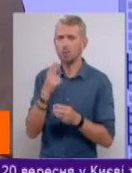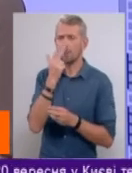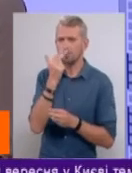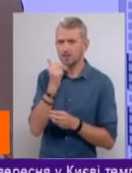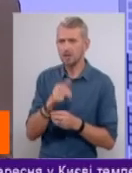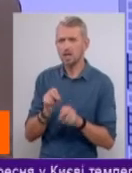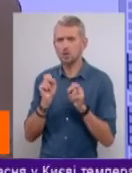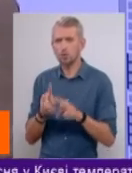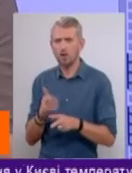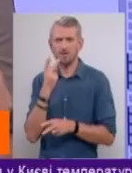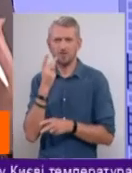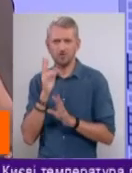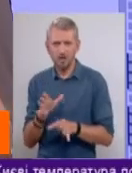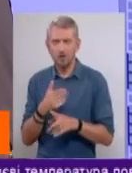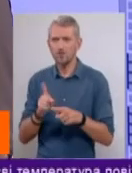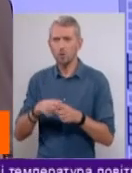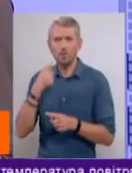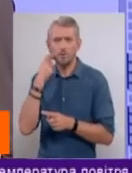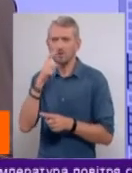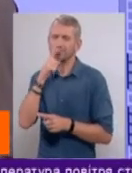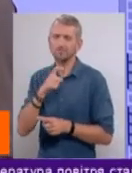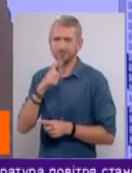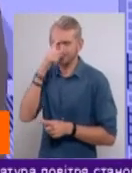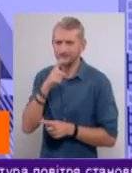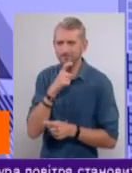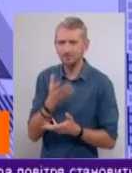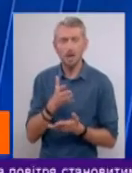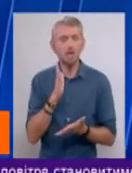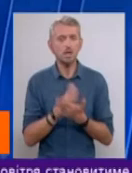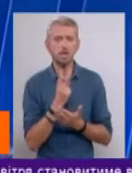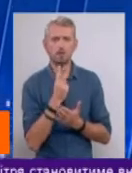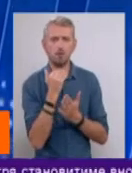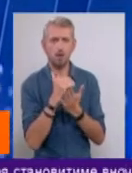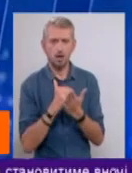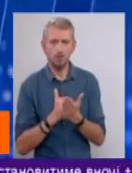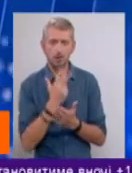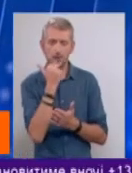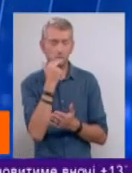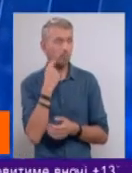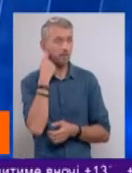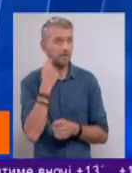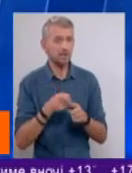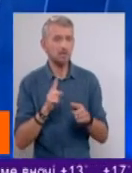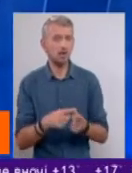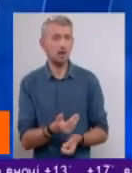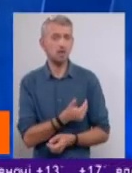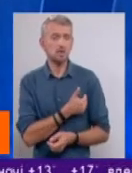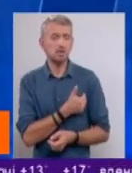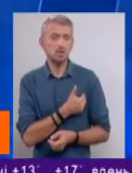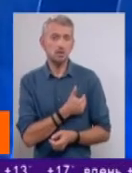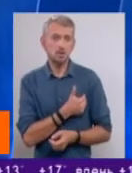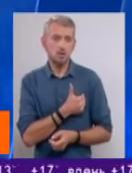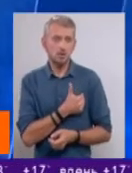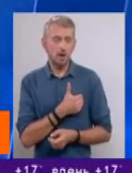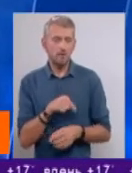ризикували завжди. Тому що в цьому віці не усвідомлюєш усі… два параметри. Підлітковий вікт – це жага відчути